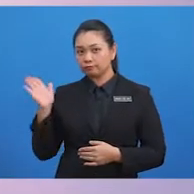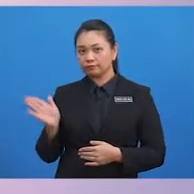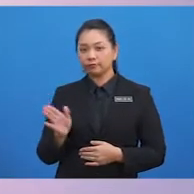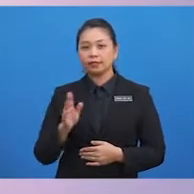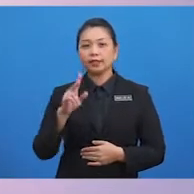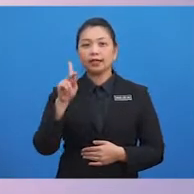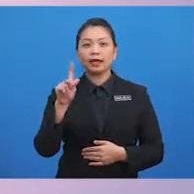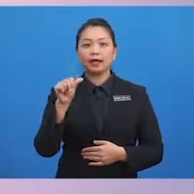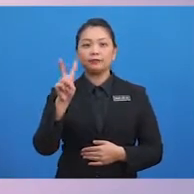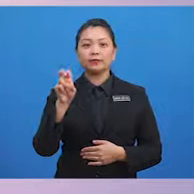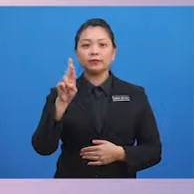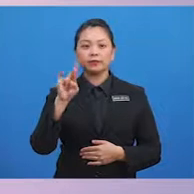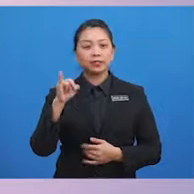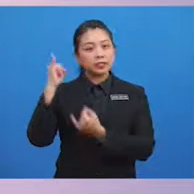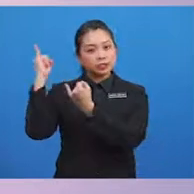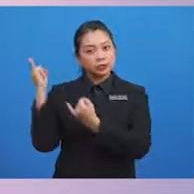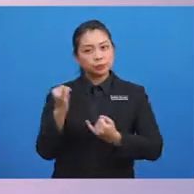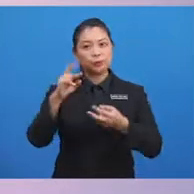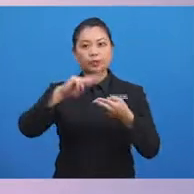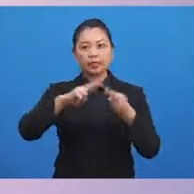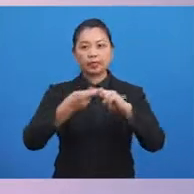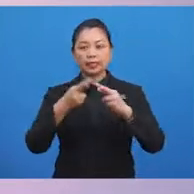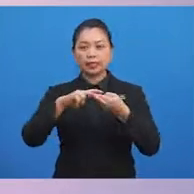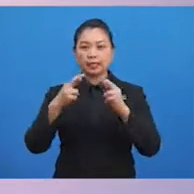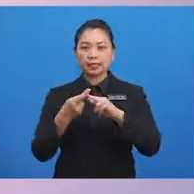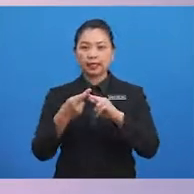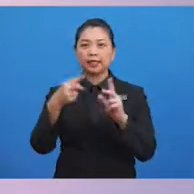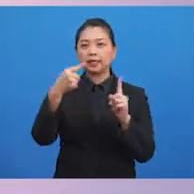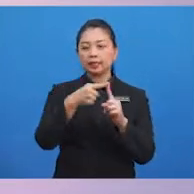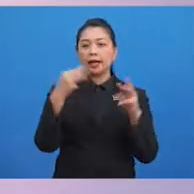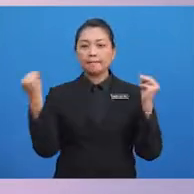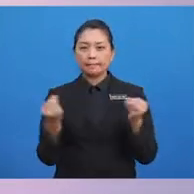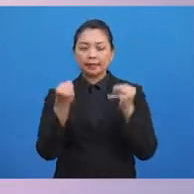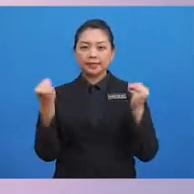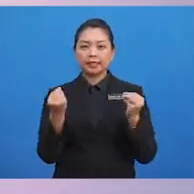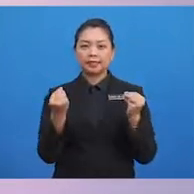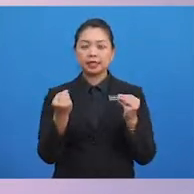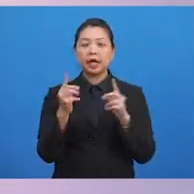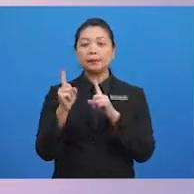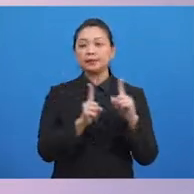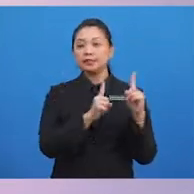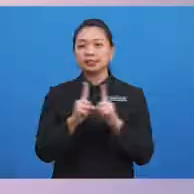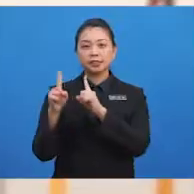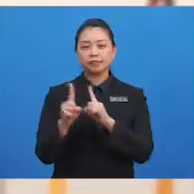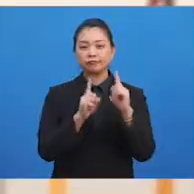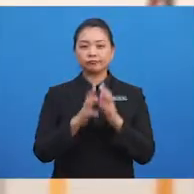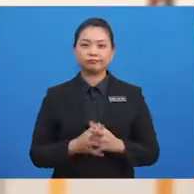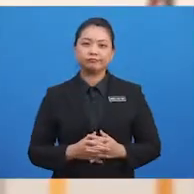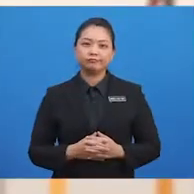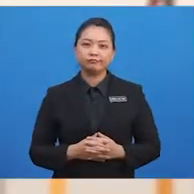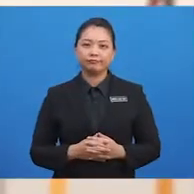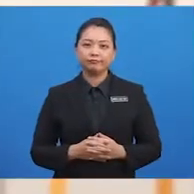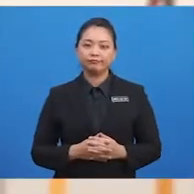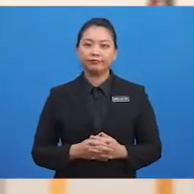menjemput rakan-rakannya ke majlis hari jadi. Apakah